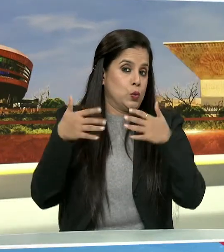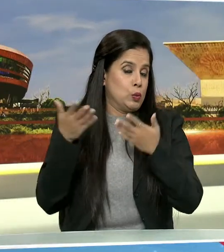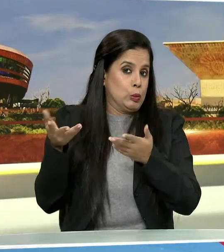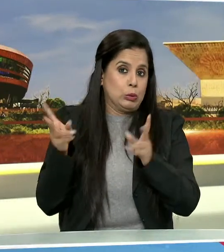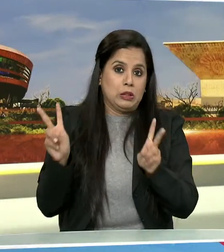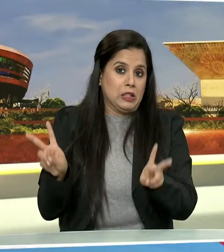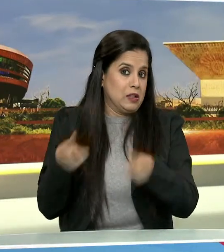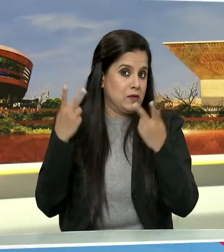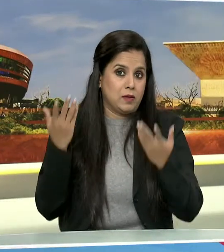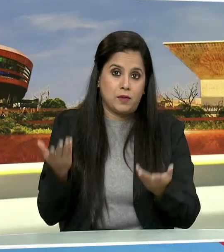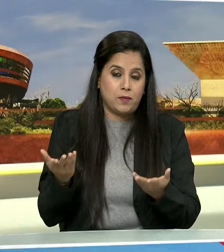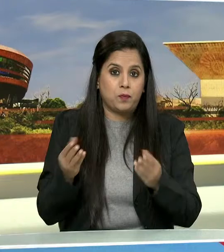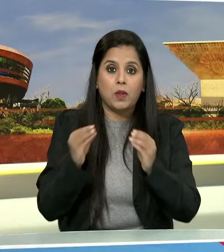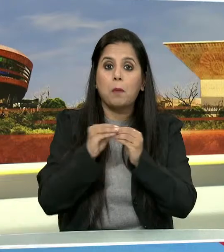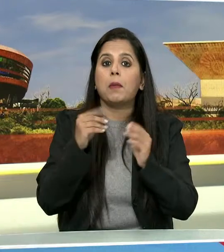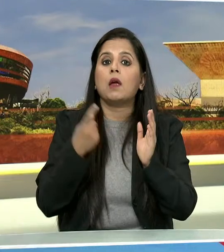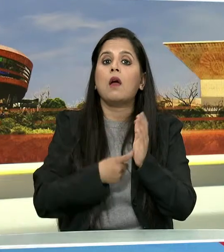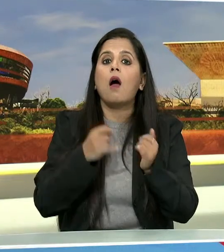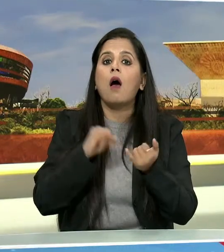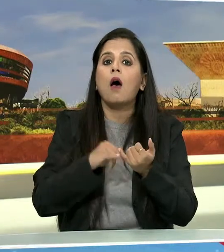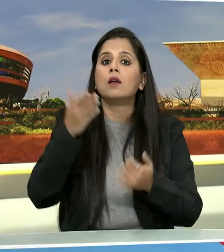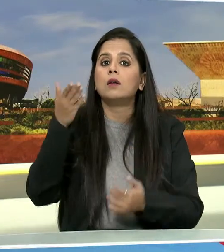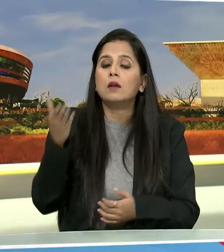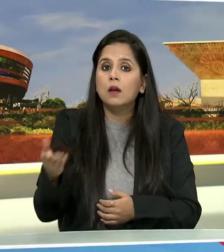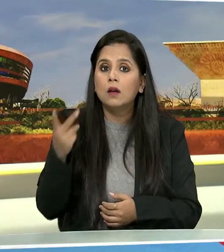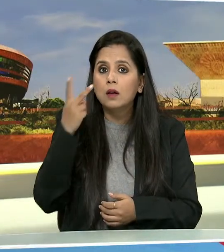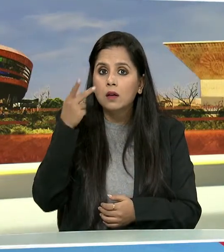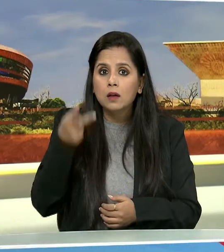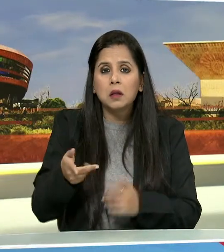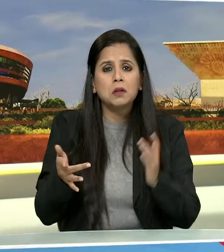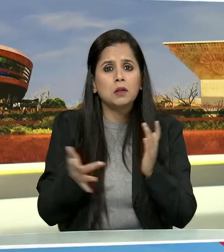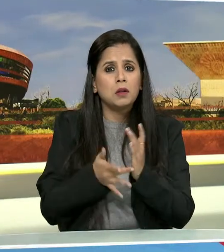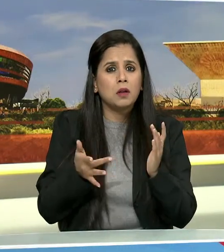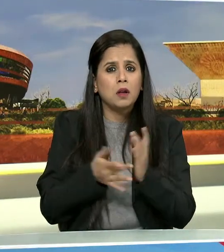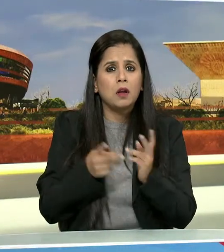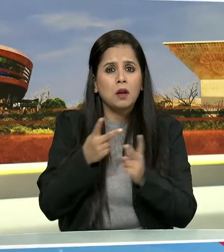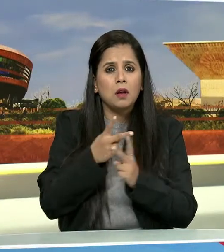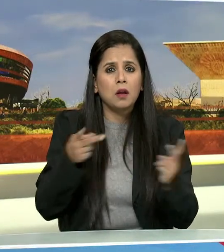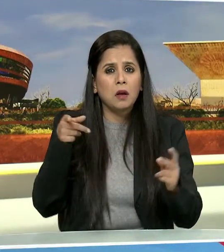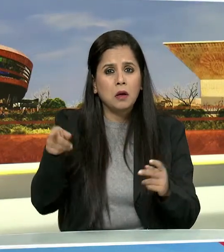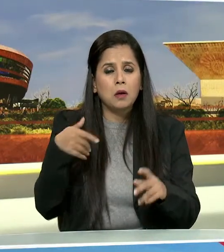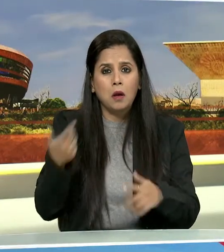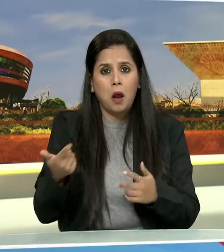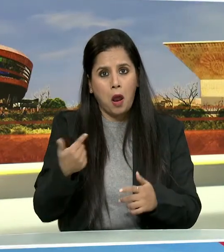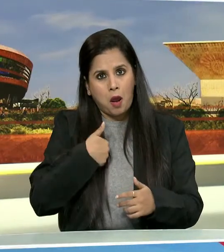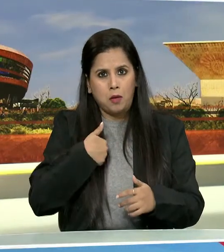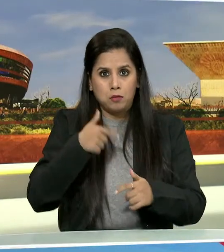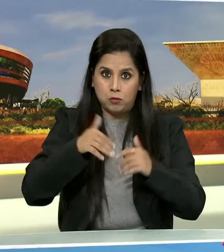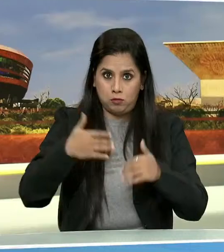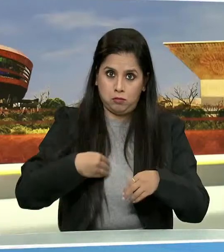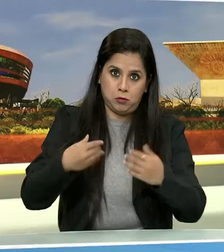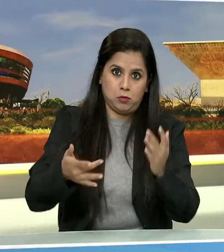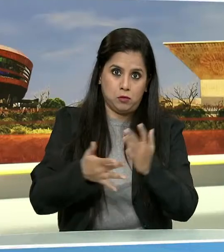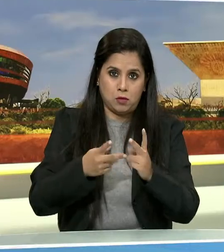बियारेस तो टेक्नोलोजी तक में तुष्टी करन लिया ही है